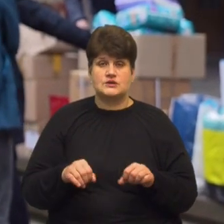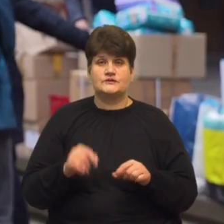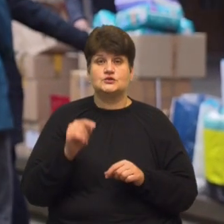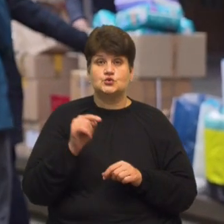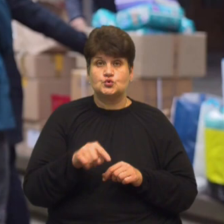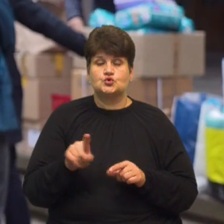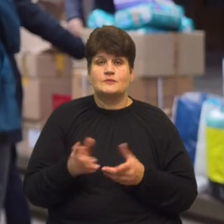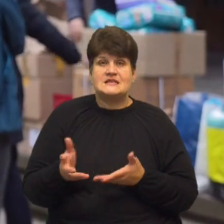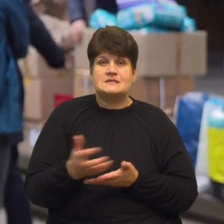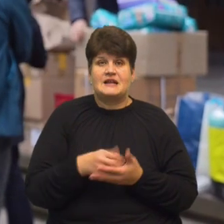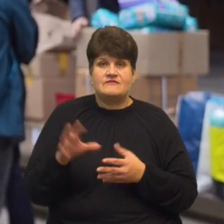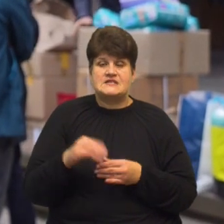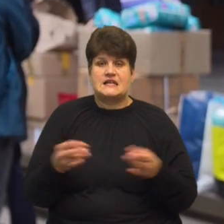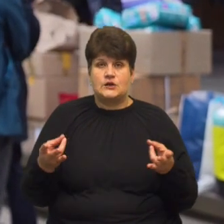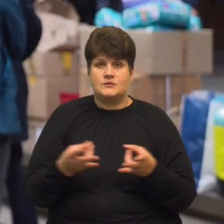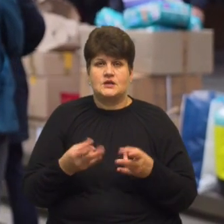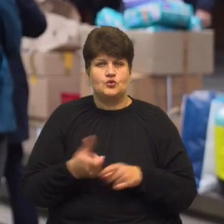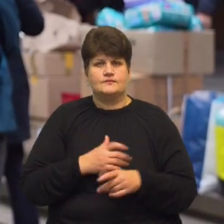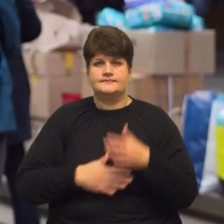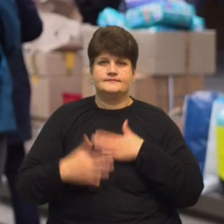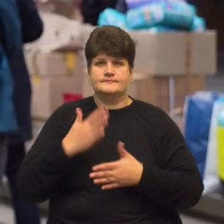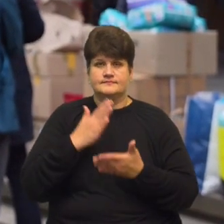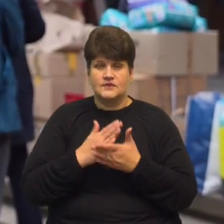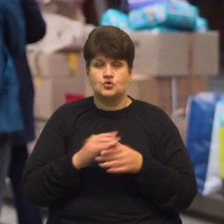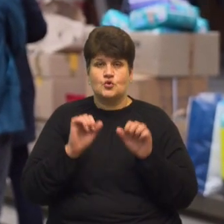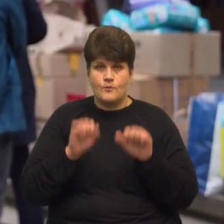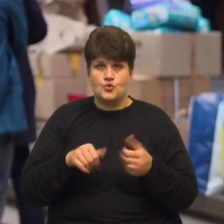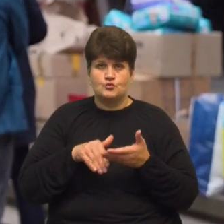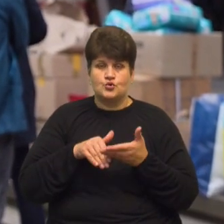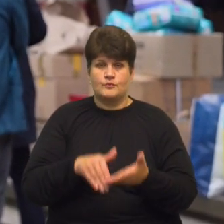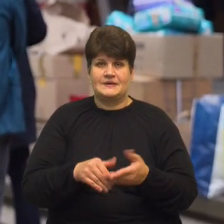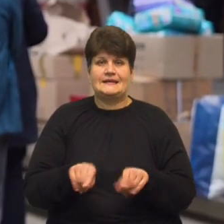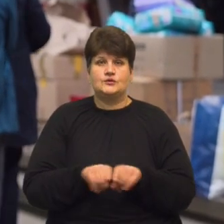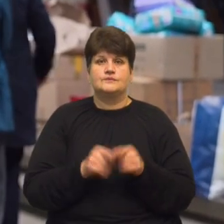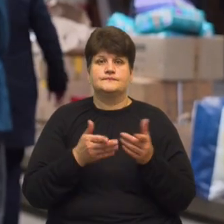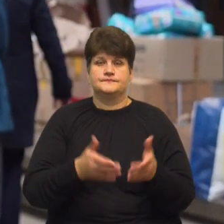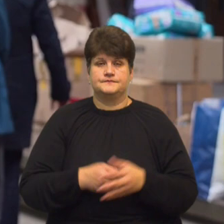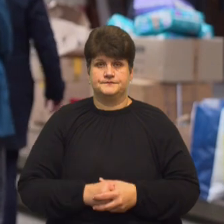зібрати все необхідне і дуже тішимося, що можемо допомогти таким чином.